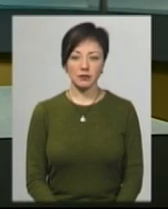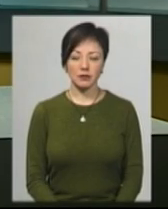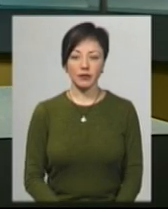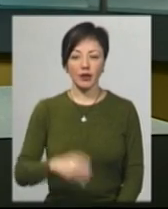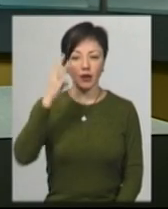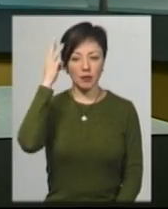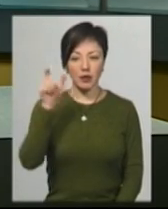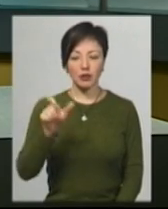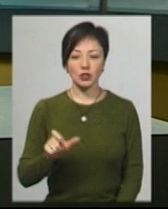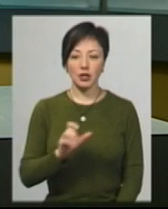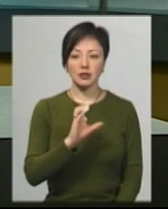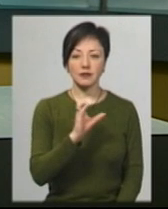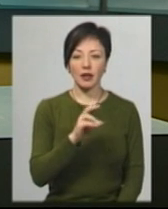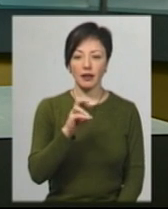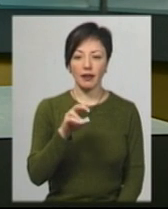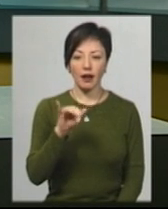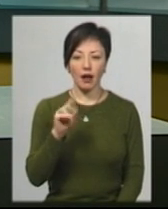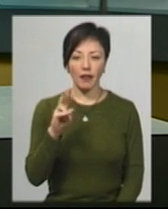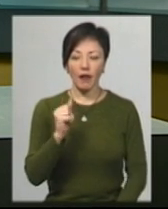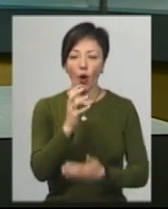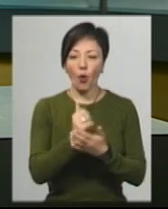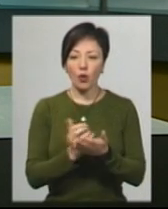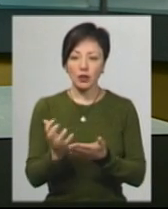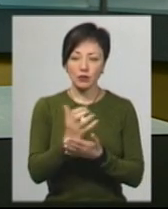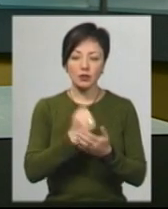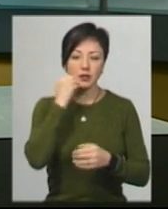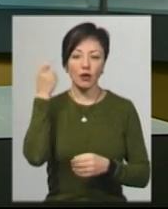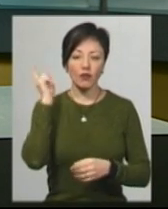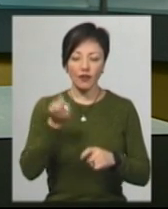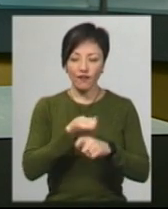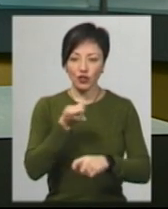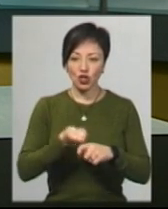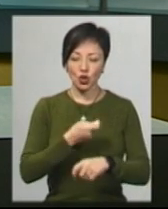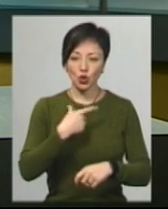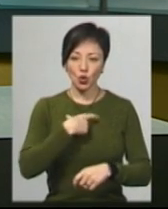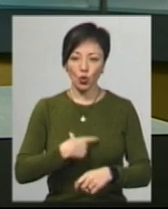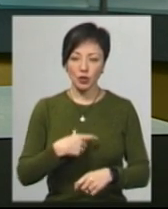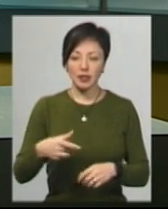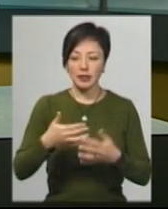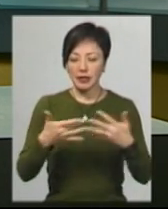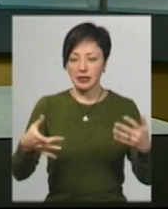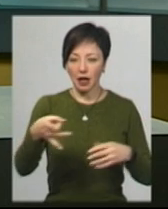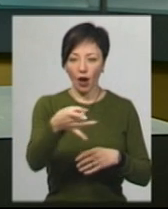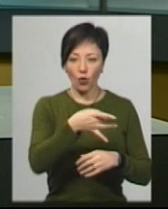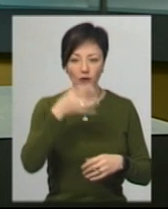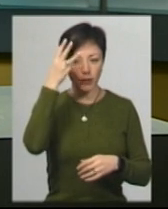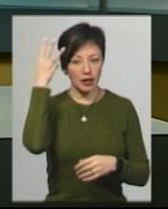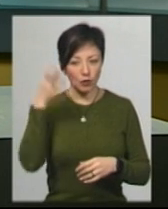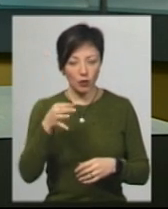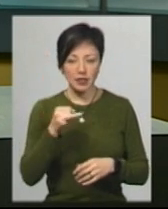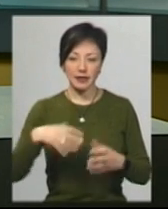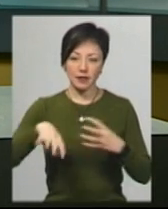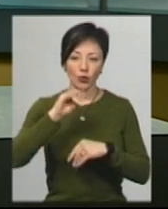Хмельничанка Світлана Делікатна колекціонує старовинні вишивані сорочки з різних районів Хмельницької області та регіонів України.